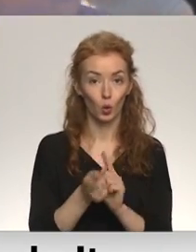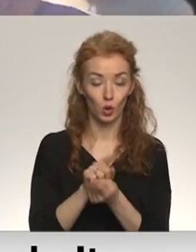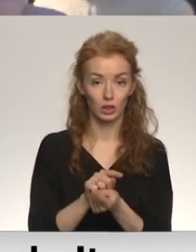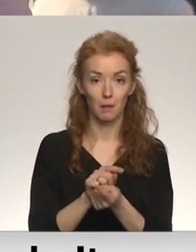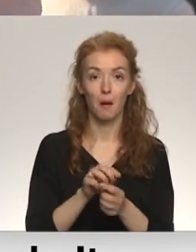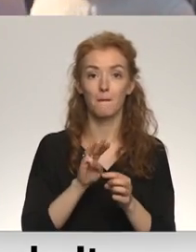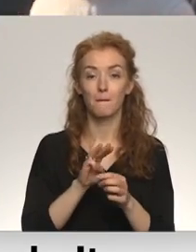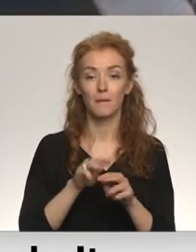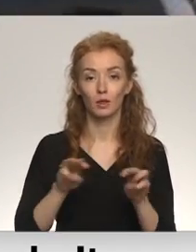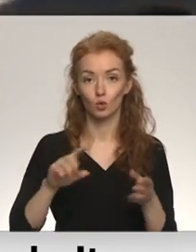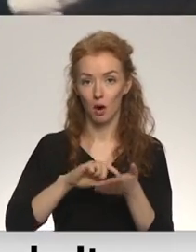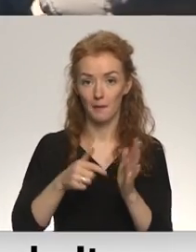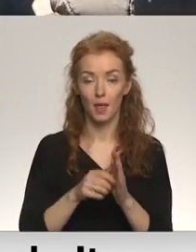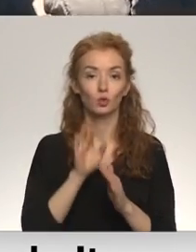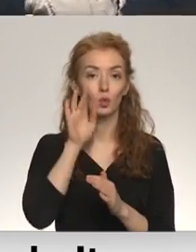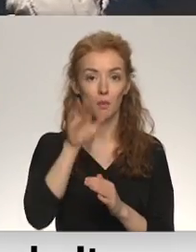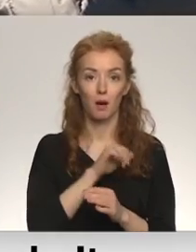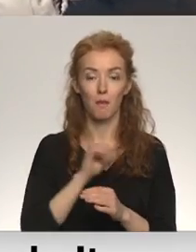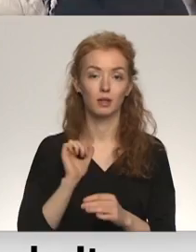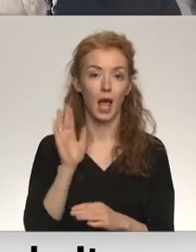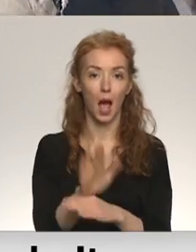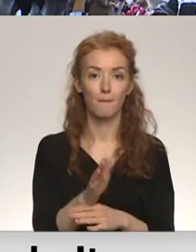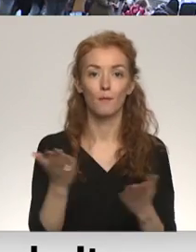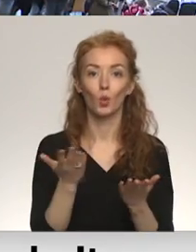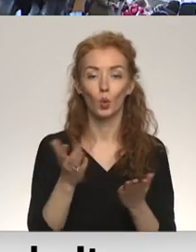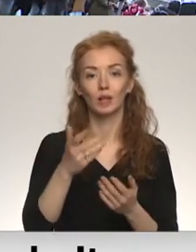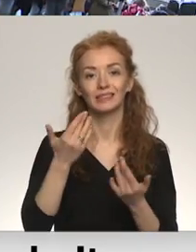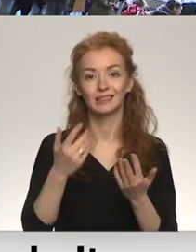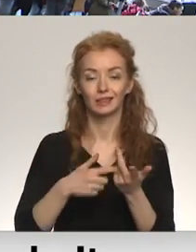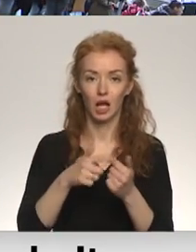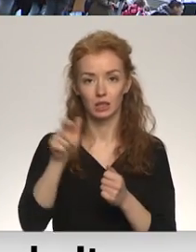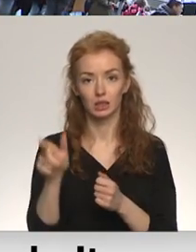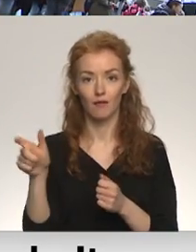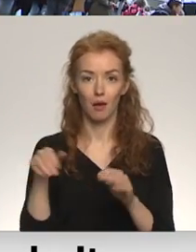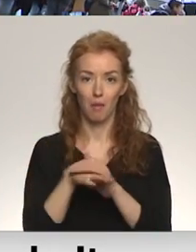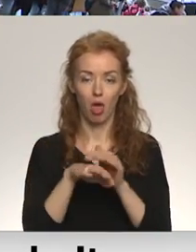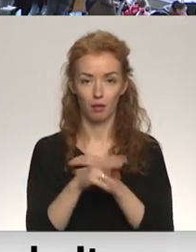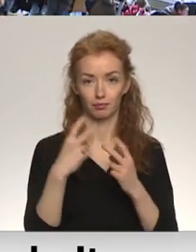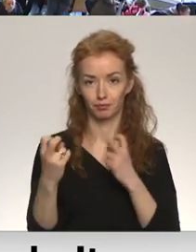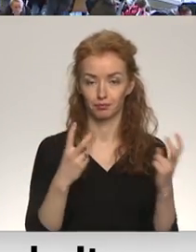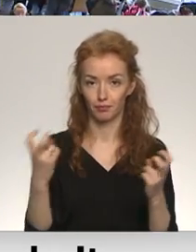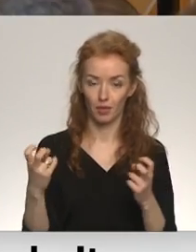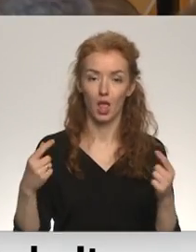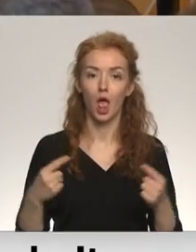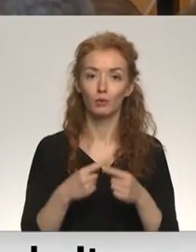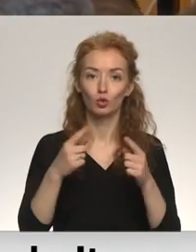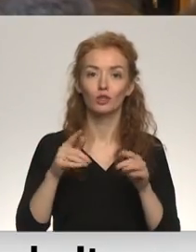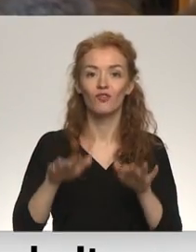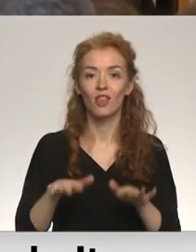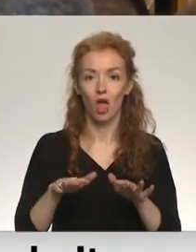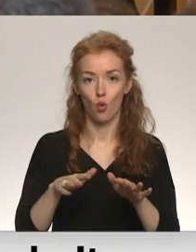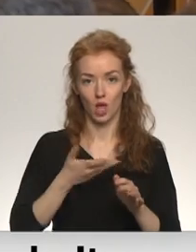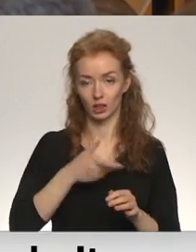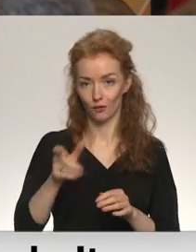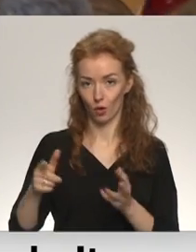ministru kabinets turpmāk noteikts katrā pašvaldībā izmitināmo Ukrainas civiliedzīvotāju skaitu proporcionāli vietējo iedzīvotāju